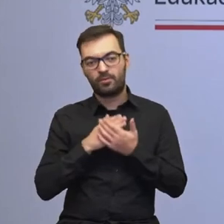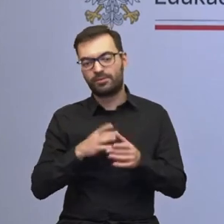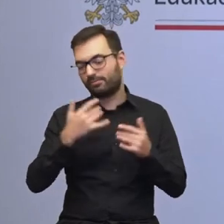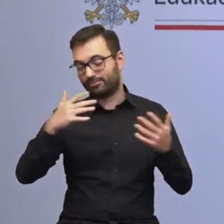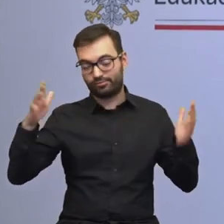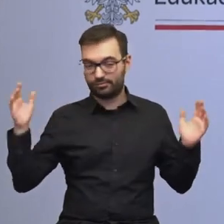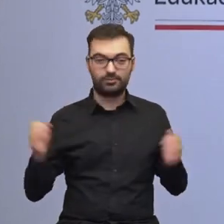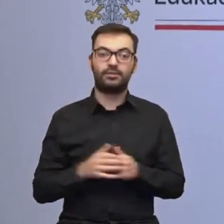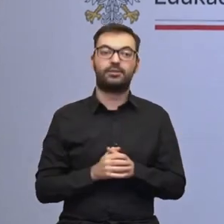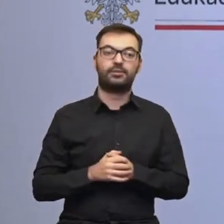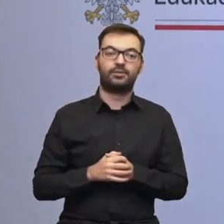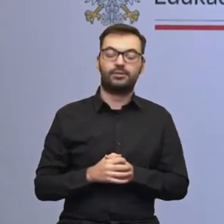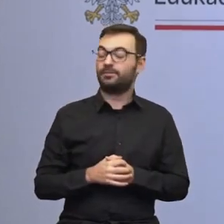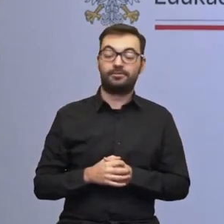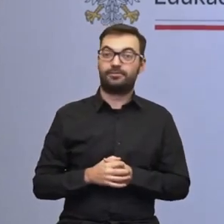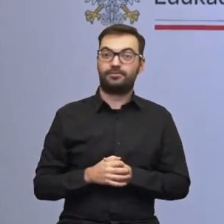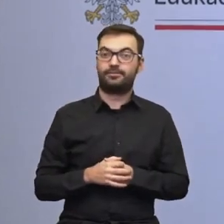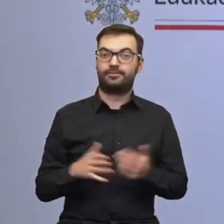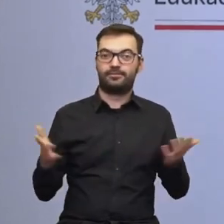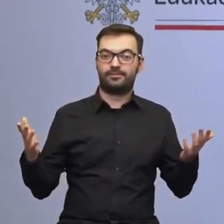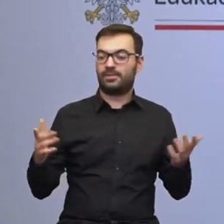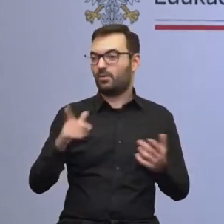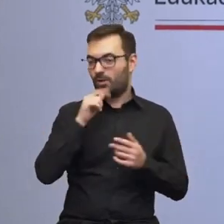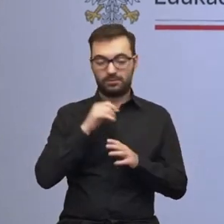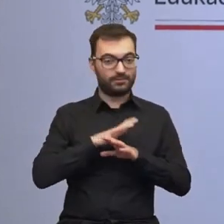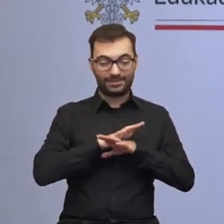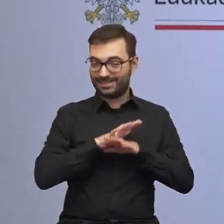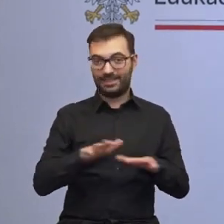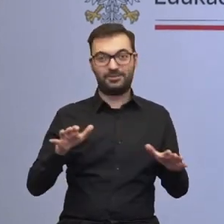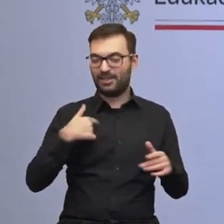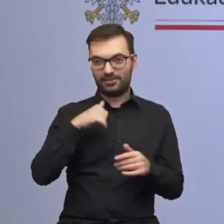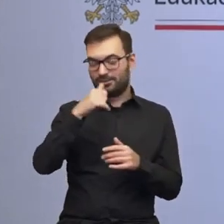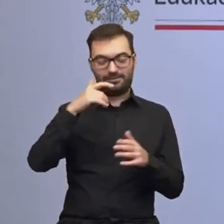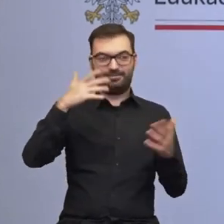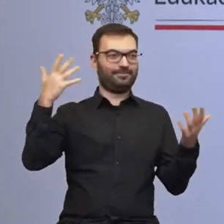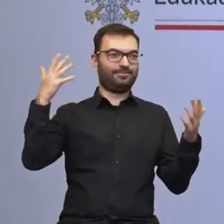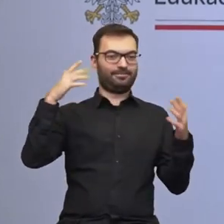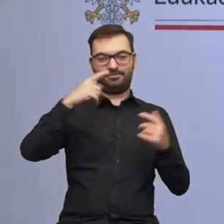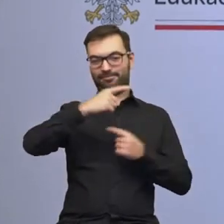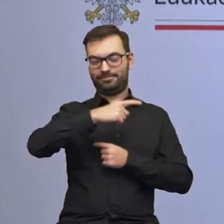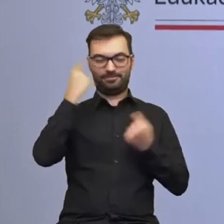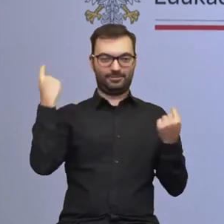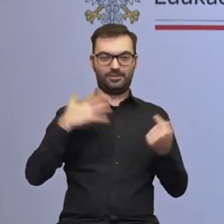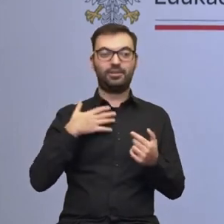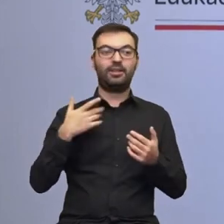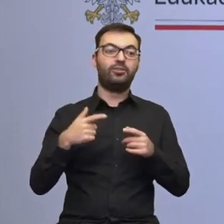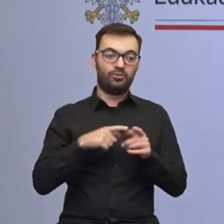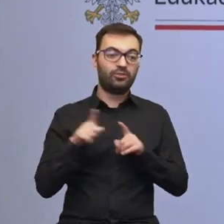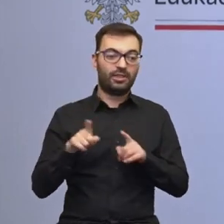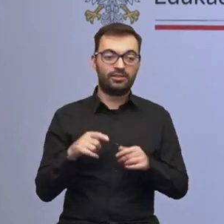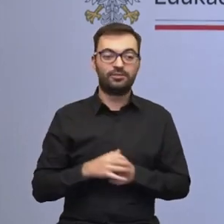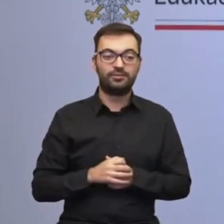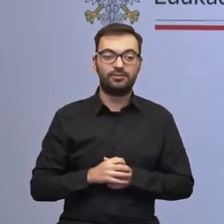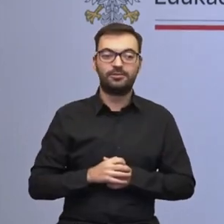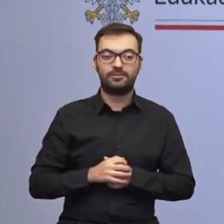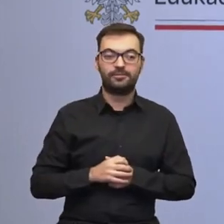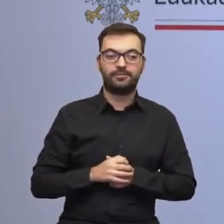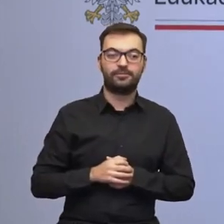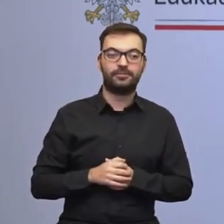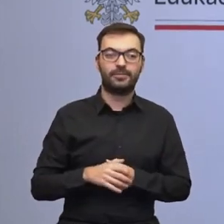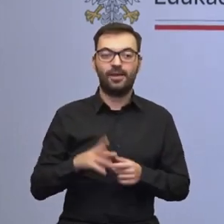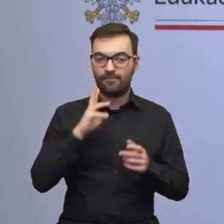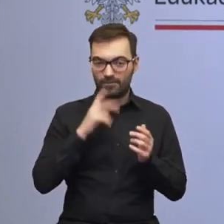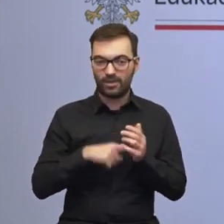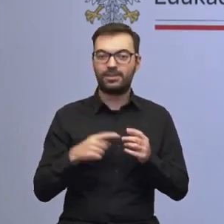i tak dalej, i tak dalej, jest po prostu właściwie nie do ogarnięcia już chyba przeze mnie, co oznacza, że potwierdza to właśnie to